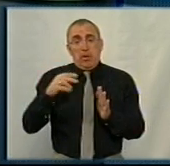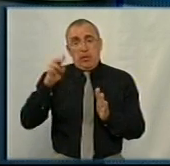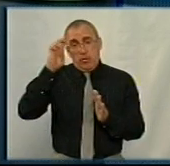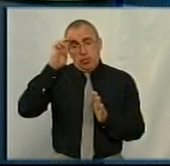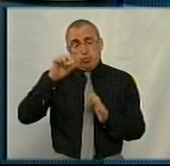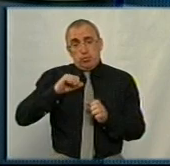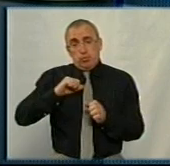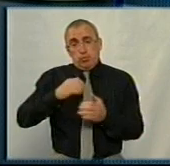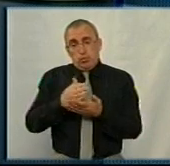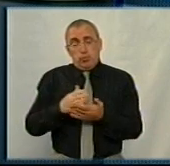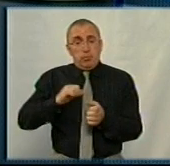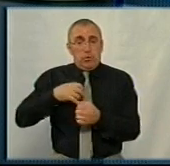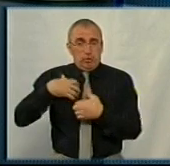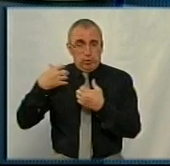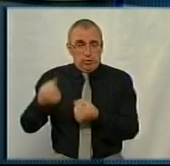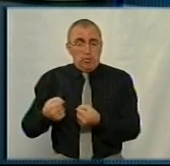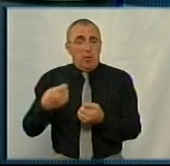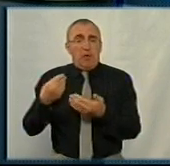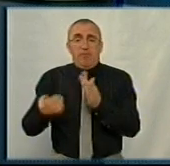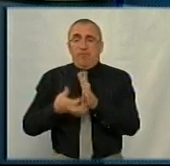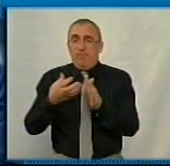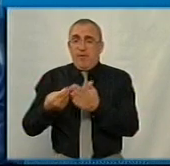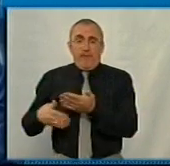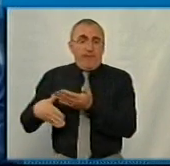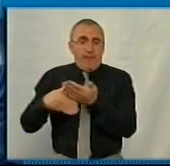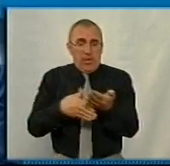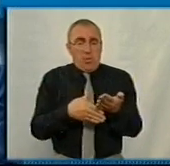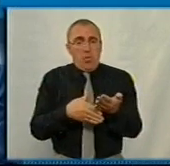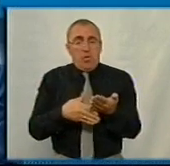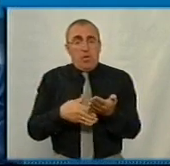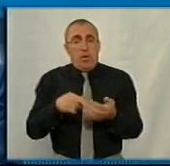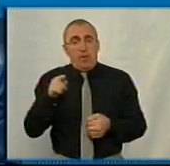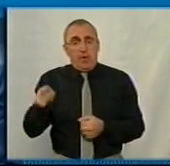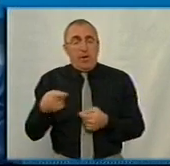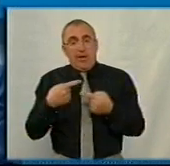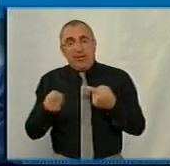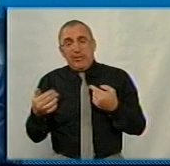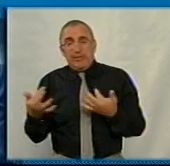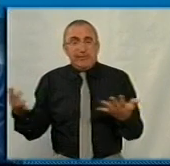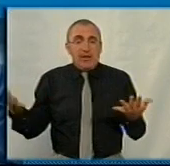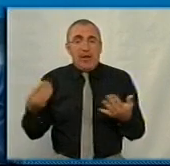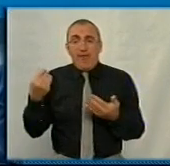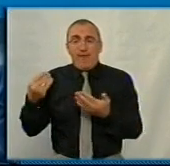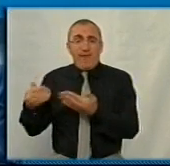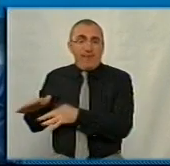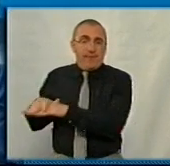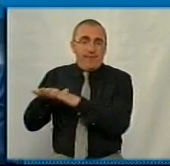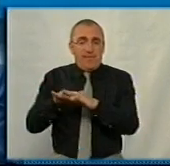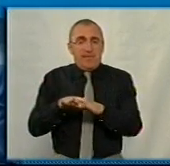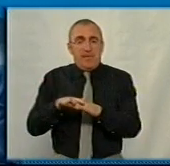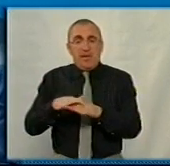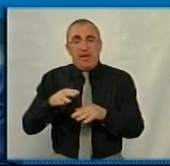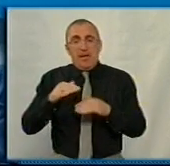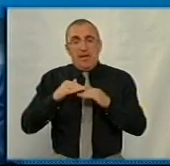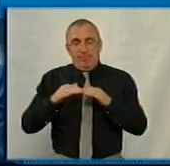але вона, по-перше, недостатньо профінансована, ми про це вже говорили. По-друге, вона з різних джерел фінансується. Отримання стаціонарної